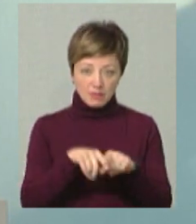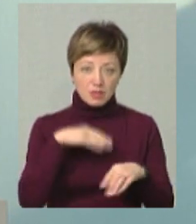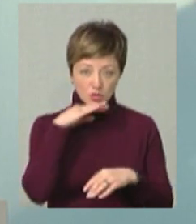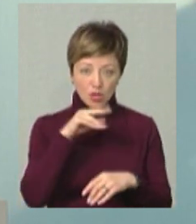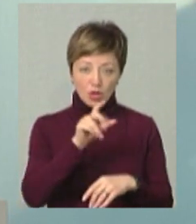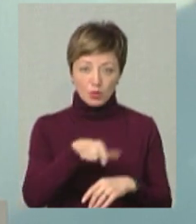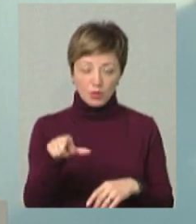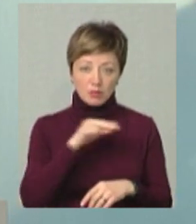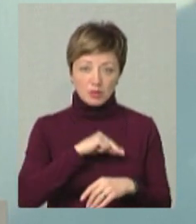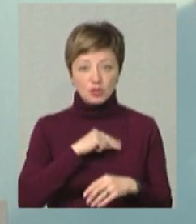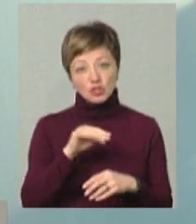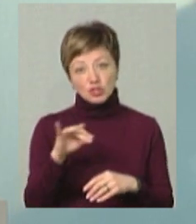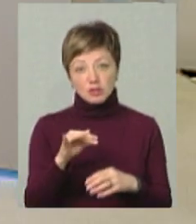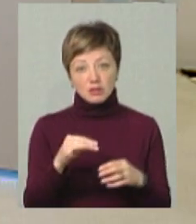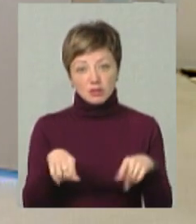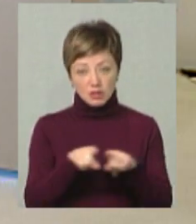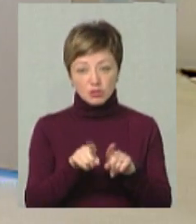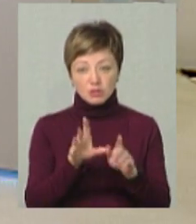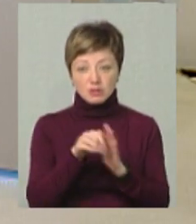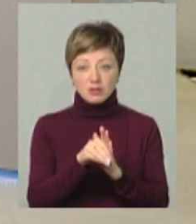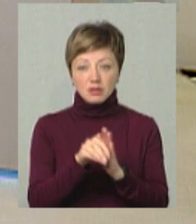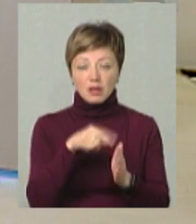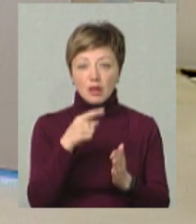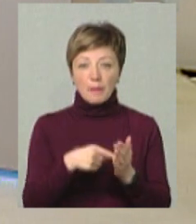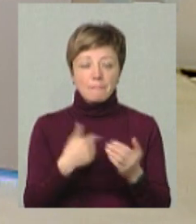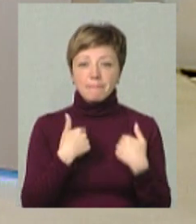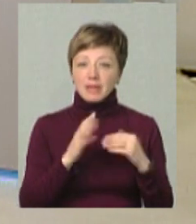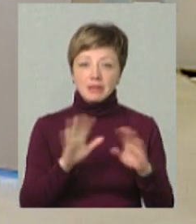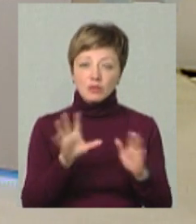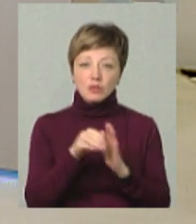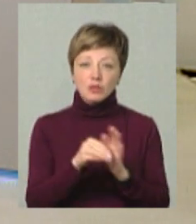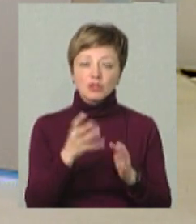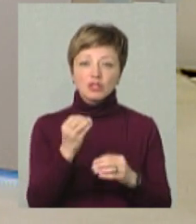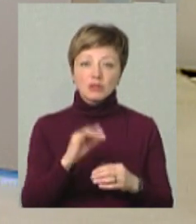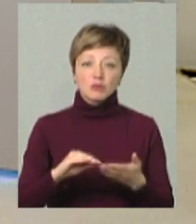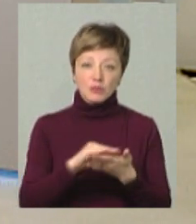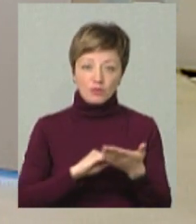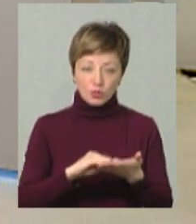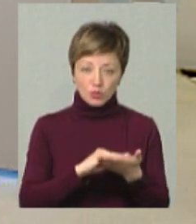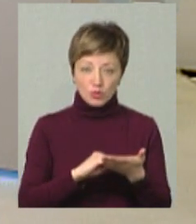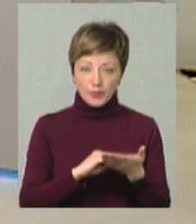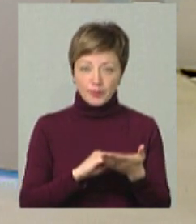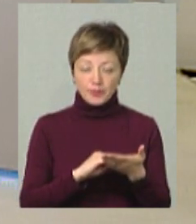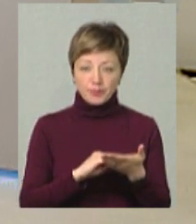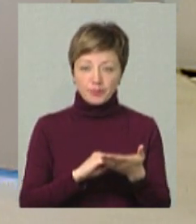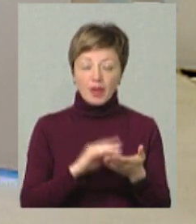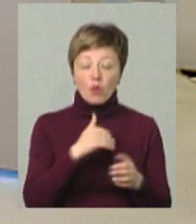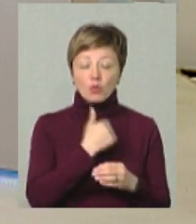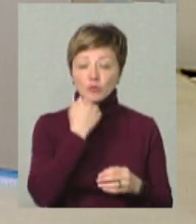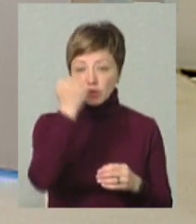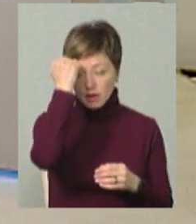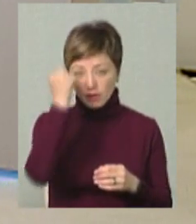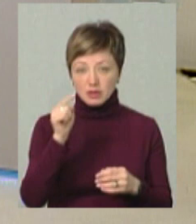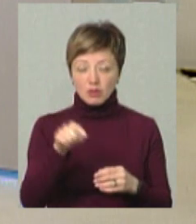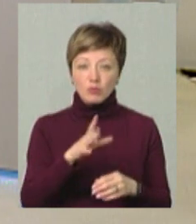вистачає їхніх людей, чи ви якимось чином теж долучаєте? Дивіться, ми не долучаємось, тому ще раз хочу подякувати, якби, тому